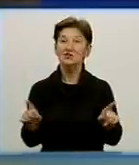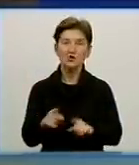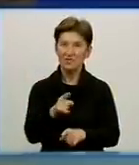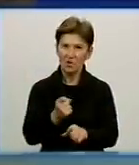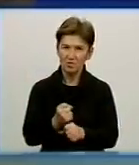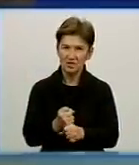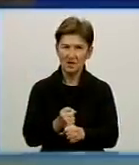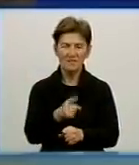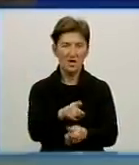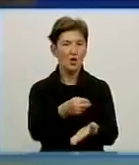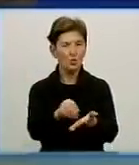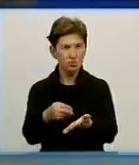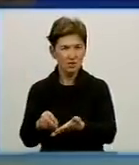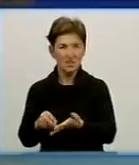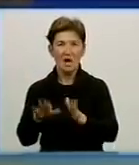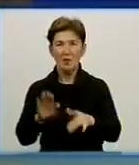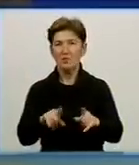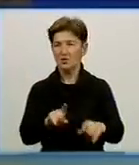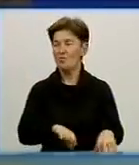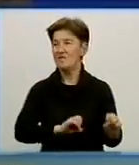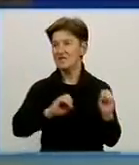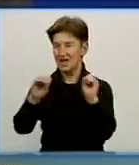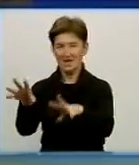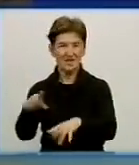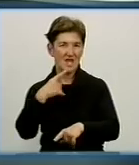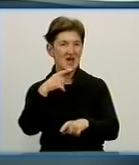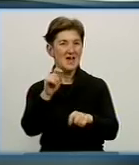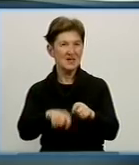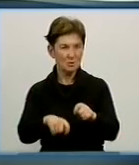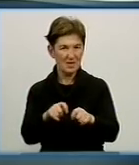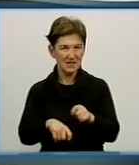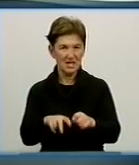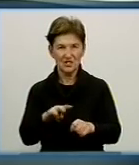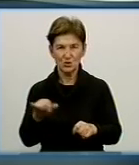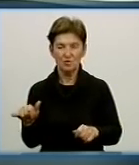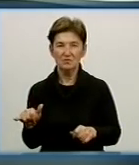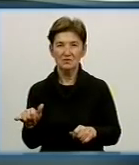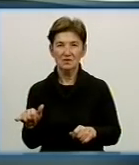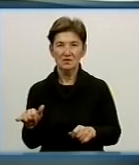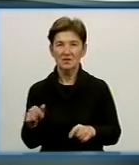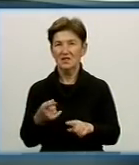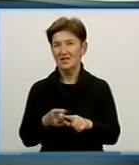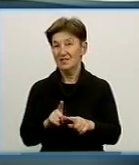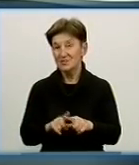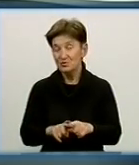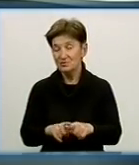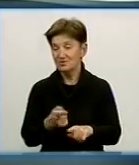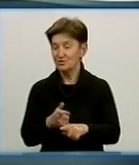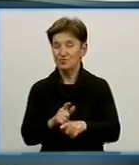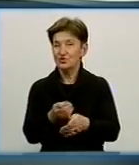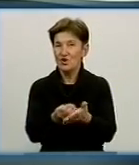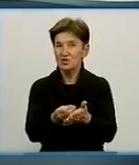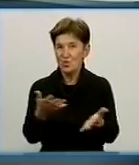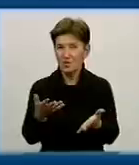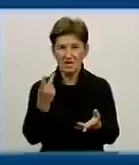продукти, потім їх віддаєте на експертизу? Чи як це виглядає? На експертизу це було б, напевно, дуже дорого для